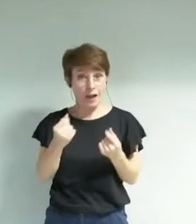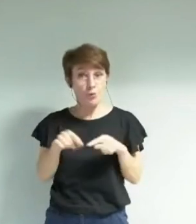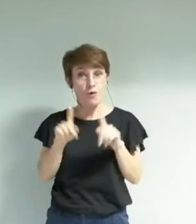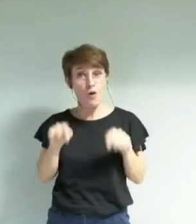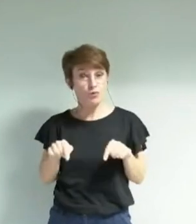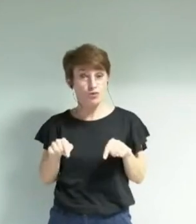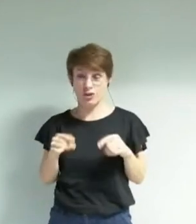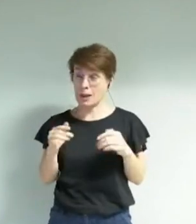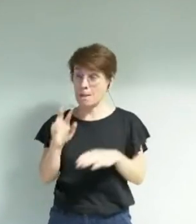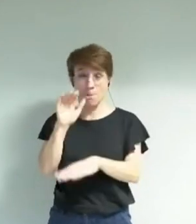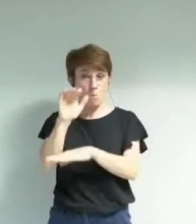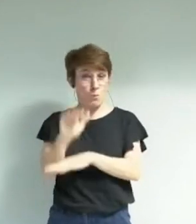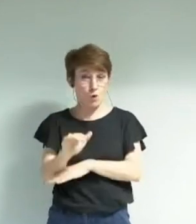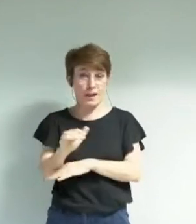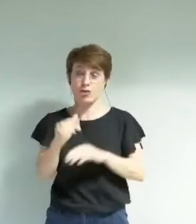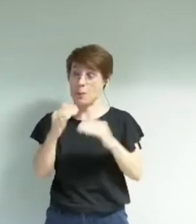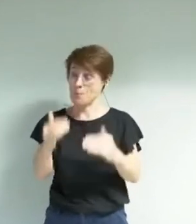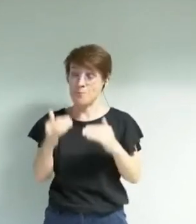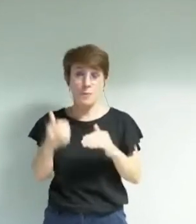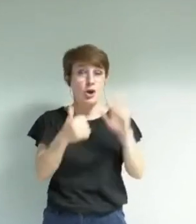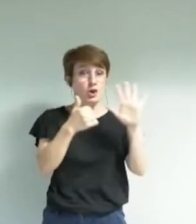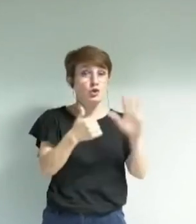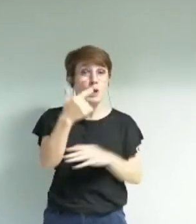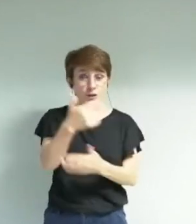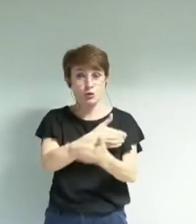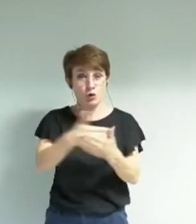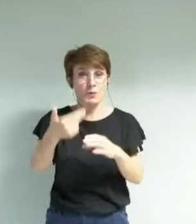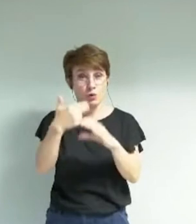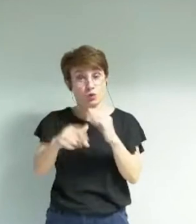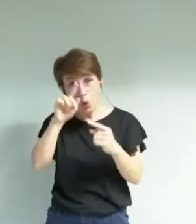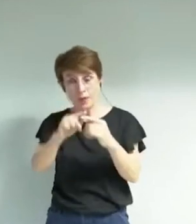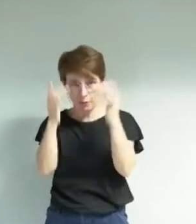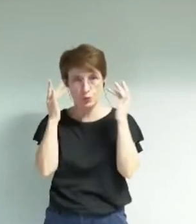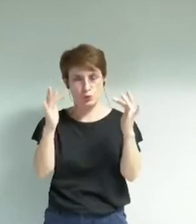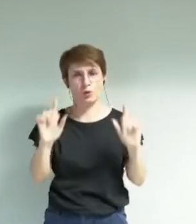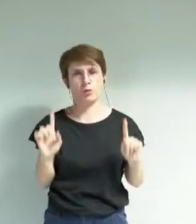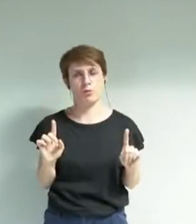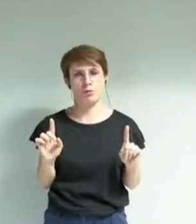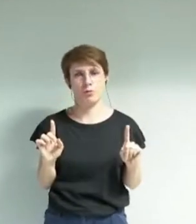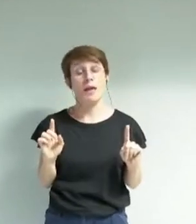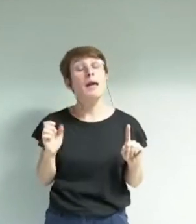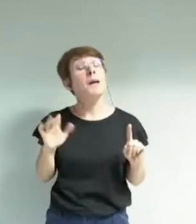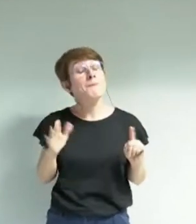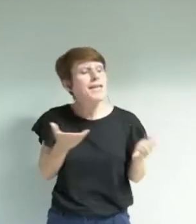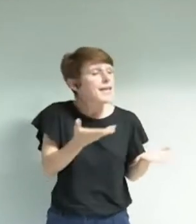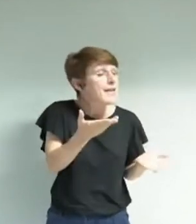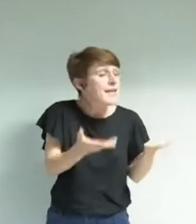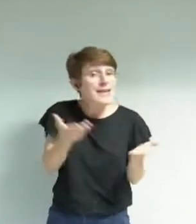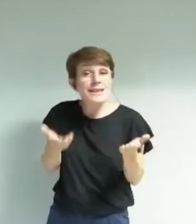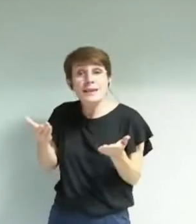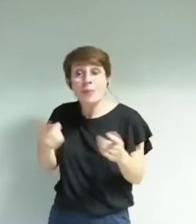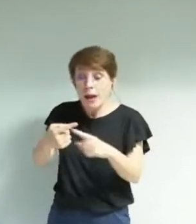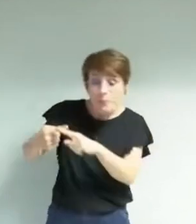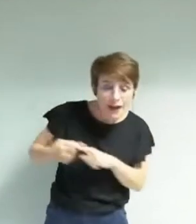reste à 62 millions d'euros en direction de la culture il y a simplement un rééquilibrage territorial